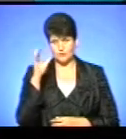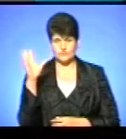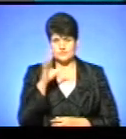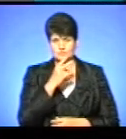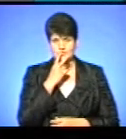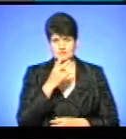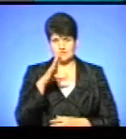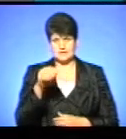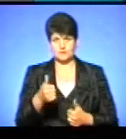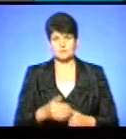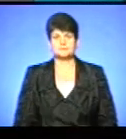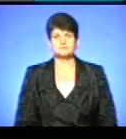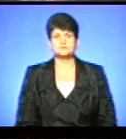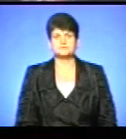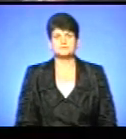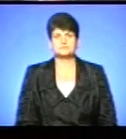дивилися. На все добре.